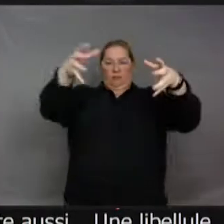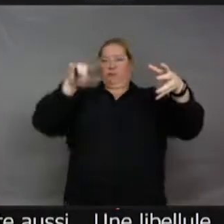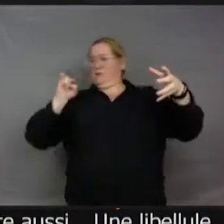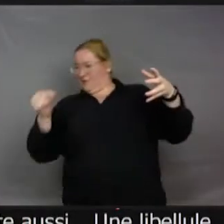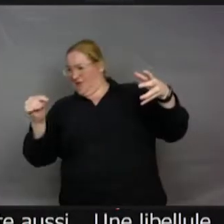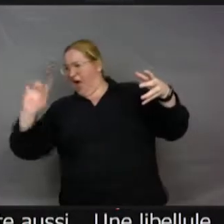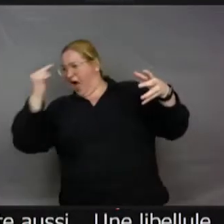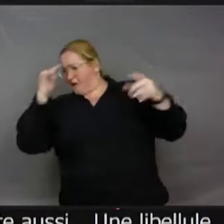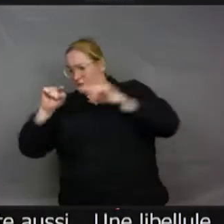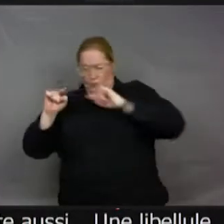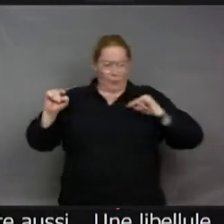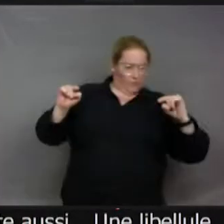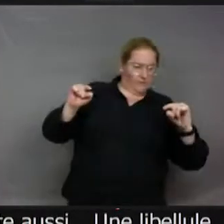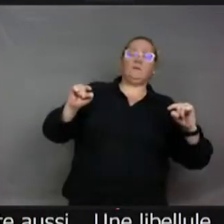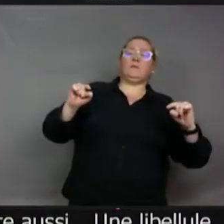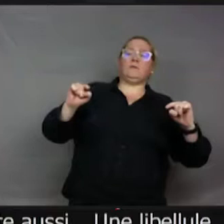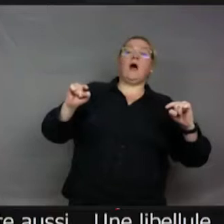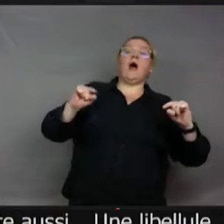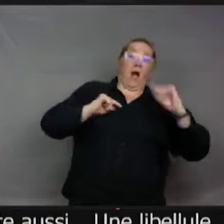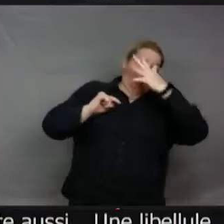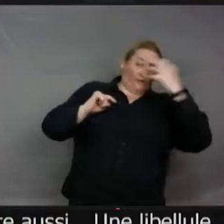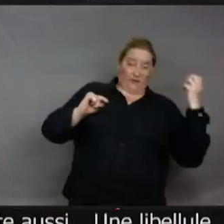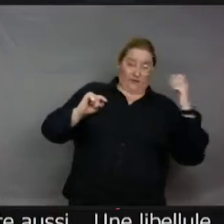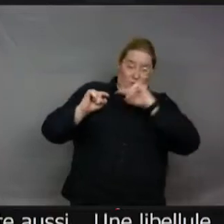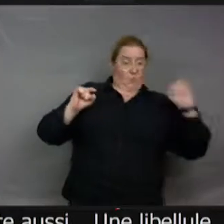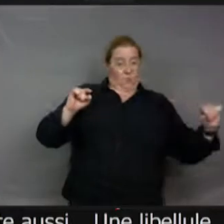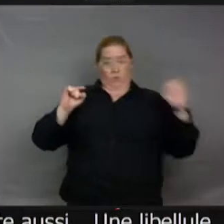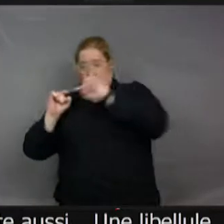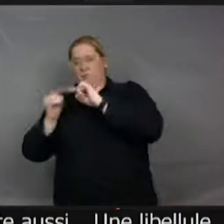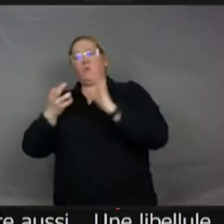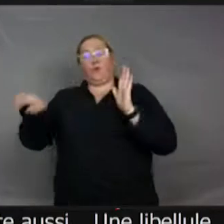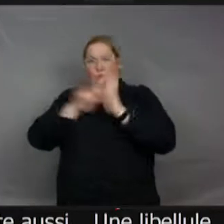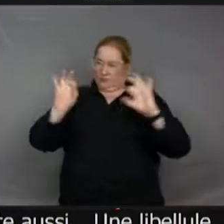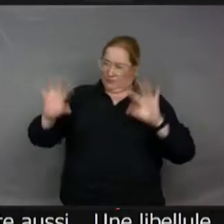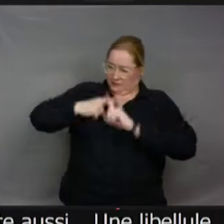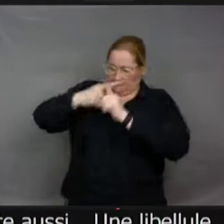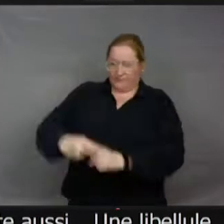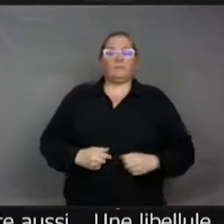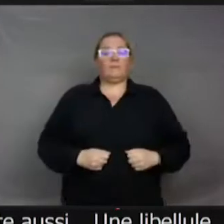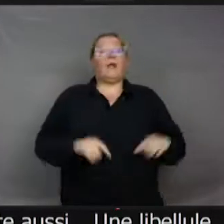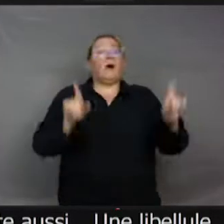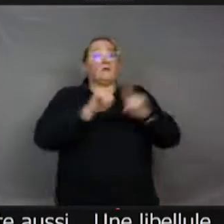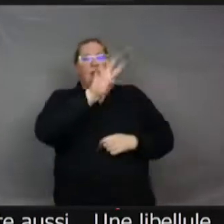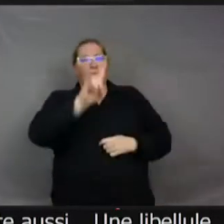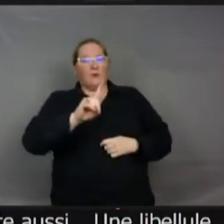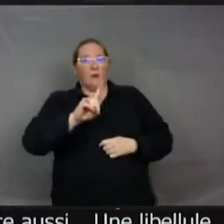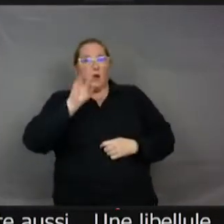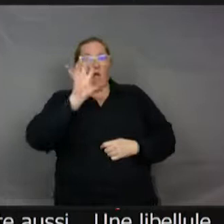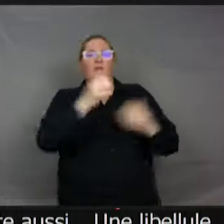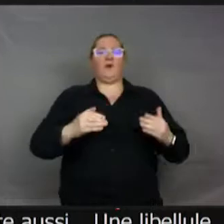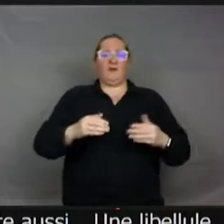kilomètres et ils reviennent au même endroit, à la même mare. Alors, dans les records, j'ai noté un truc incroyable. La blatte américaine,